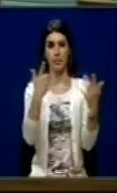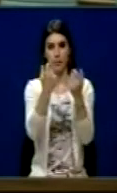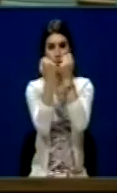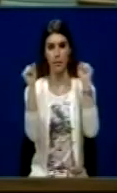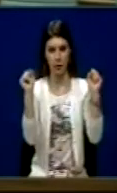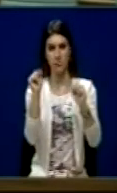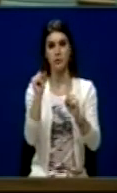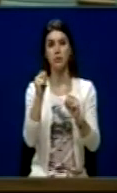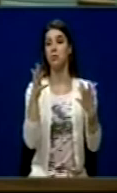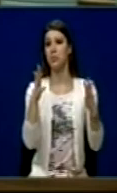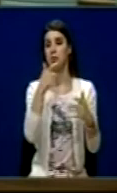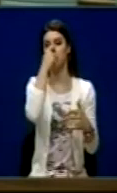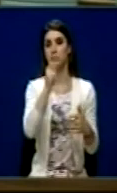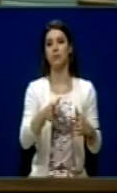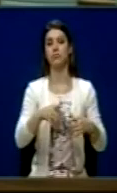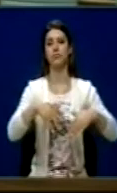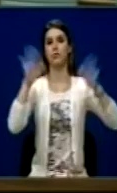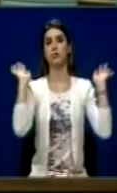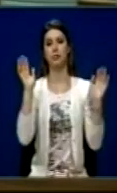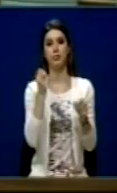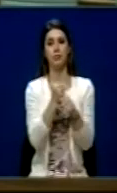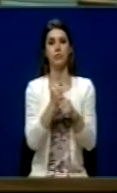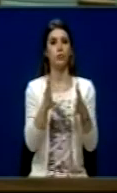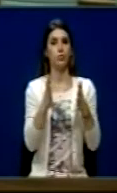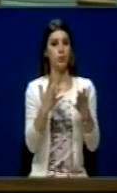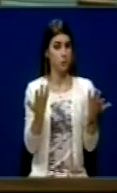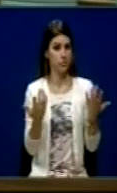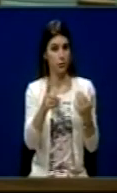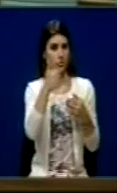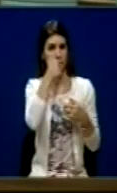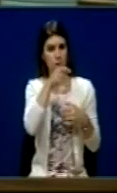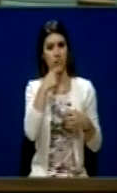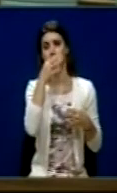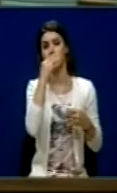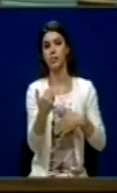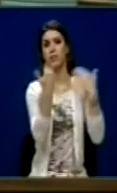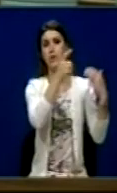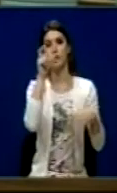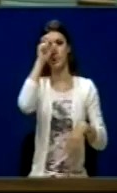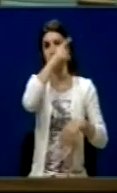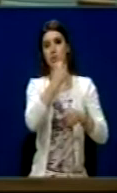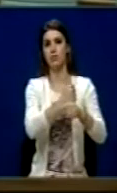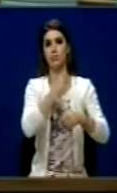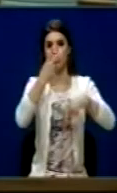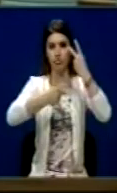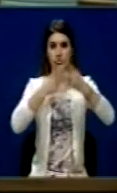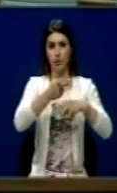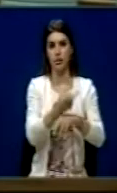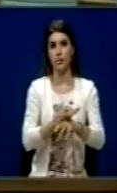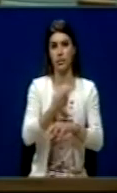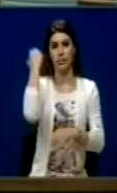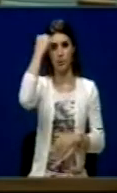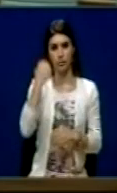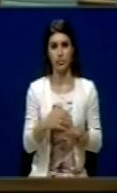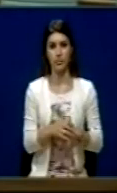mundëm të realizohem atë, prandaj po heqen dorë nga jë. Nuk ishim ne për përbërësit dhe ta është përbërësit dhe ta përbërësit dhe të kontroloj atë pjesë teritori që ne nuk përë më një kontroloj.